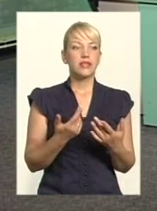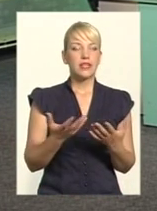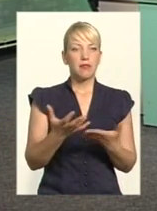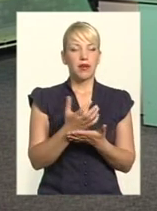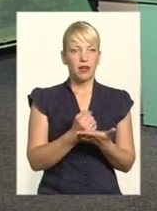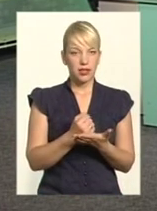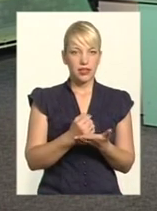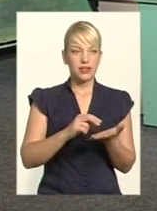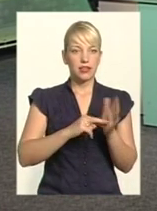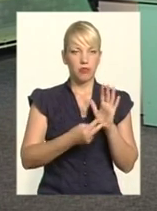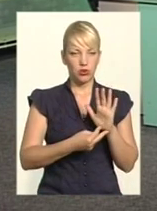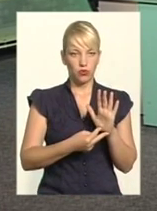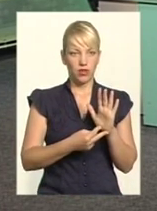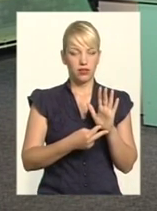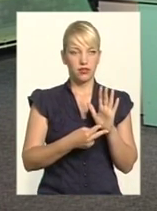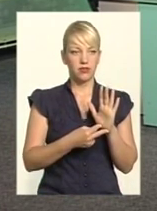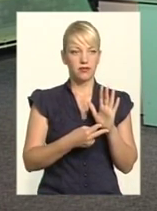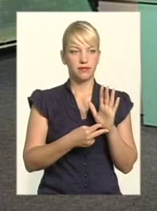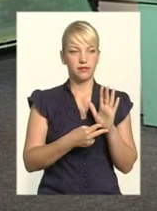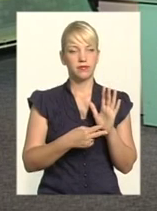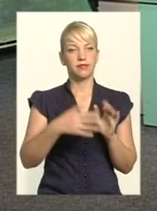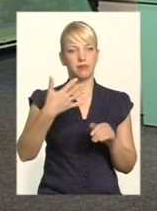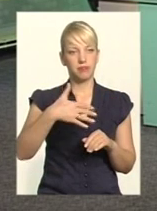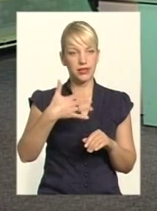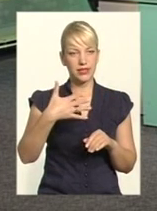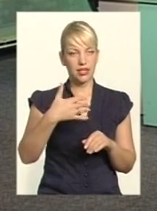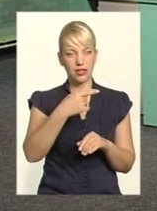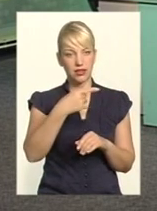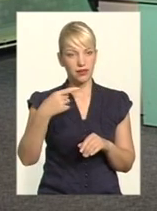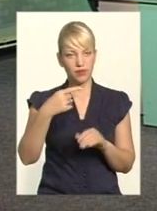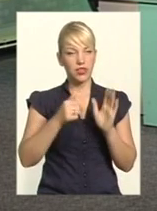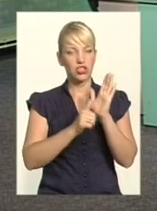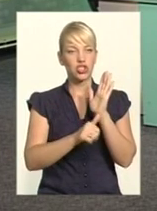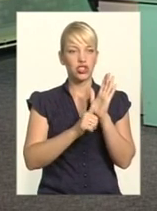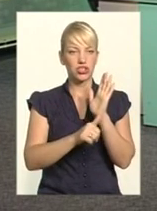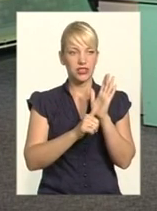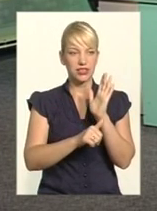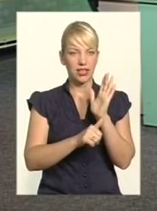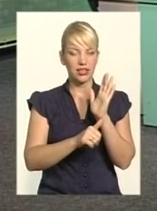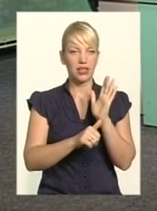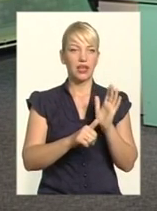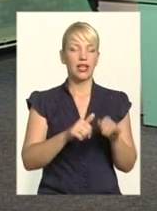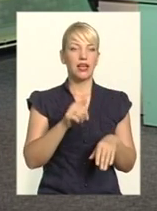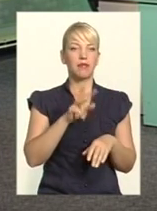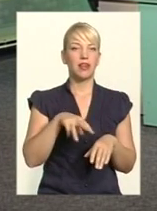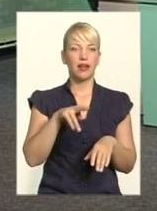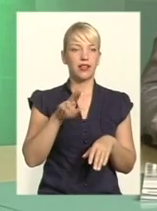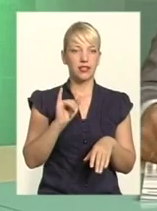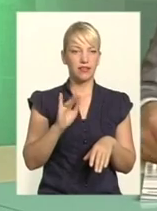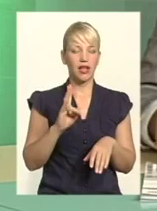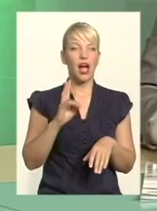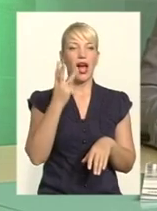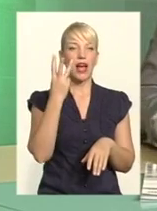запланували 50-60, а 3,5 мільярда заклали на використання.